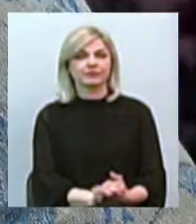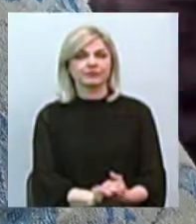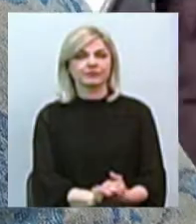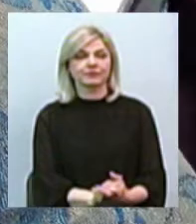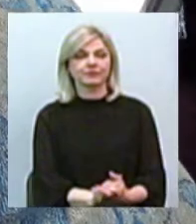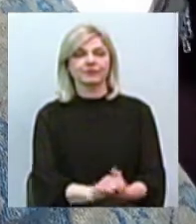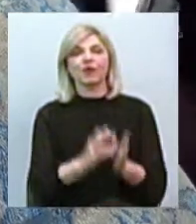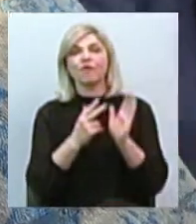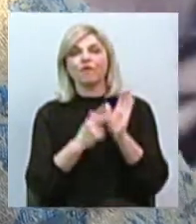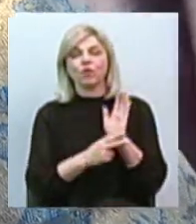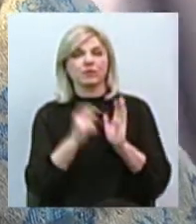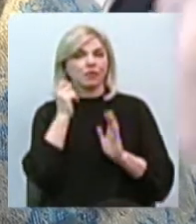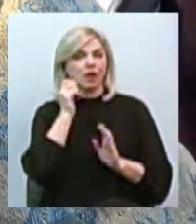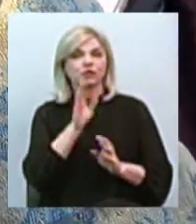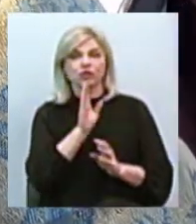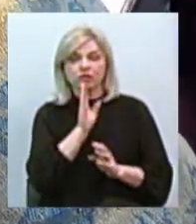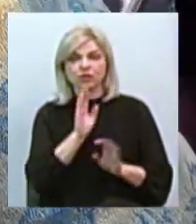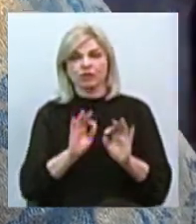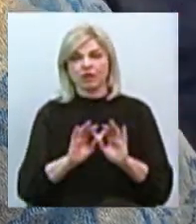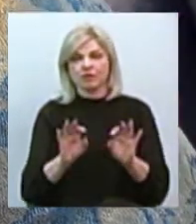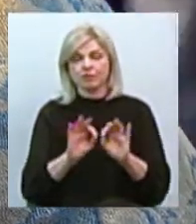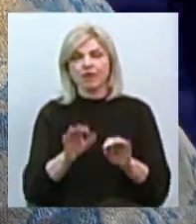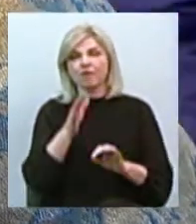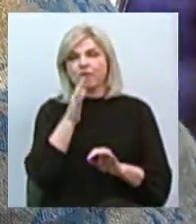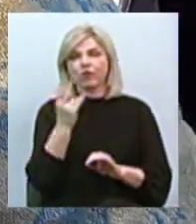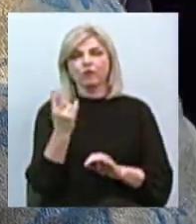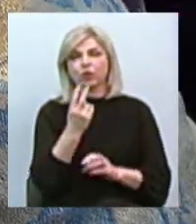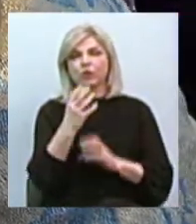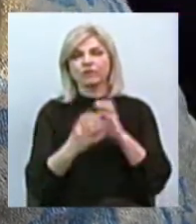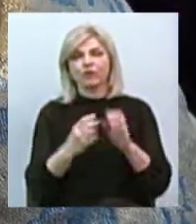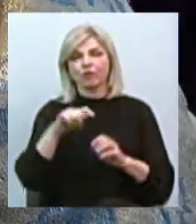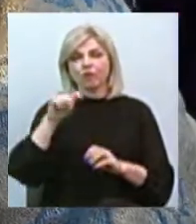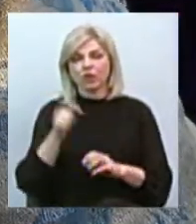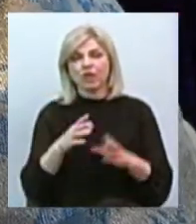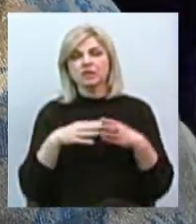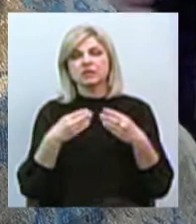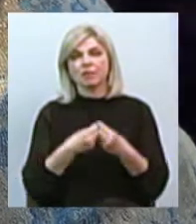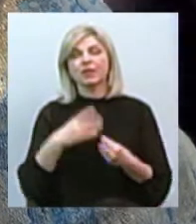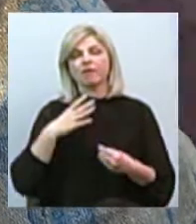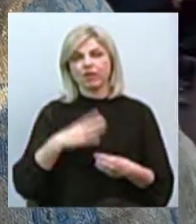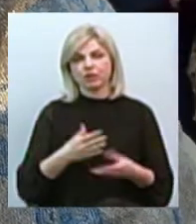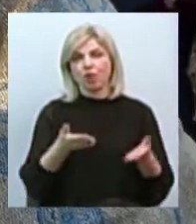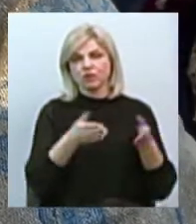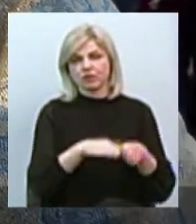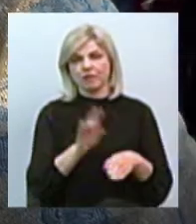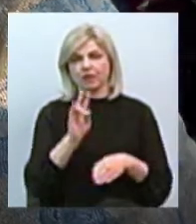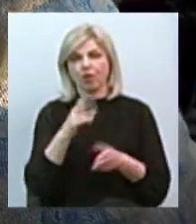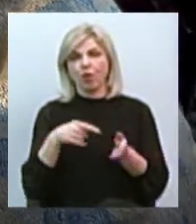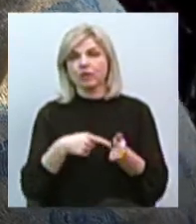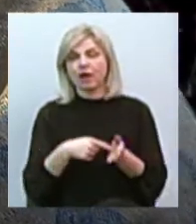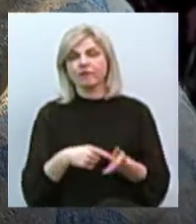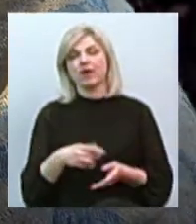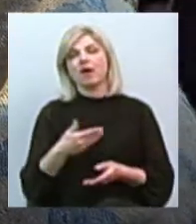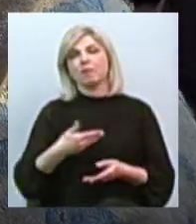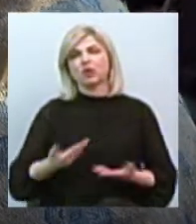80-річна Людмила Каневська розповідає, під час Другої світової війни сім'єю була вимушена залишити Миколаїв. «Ми жили